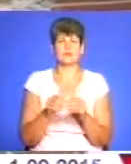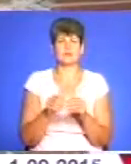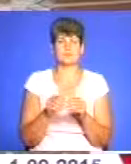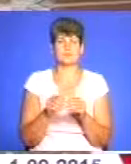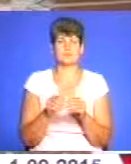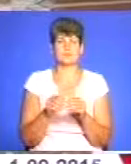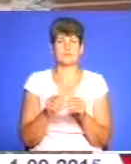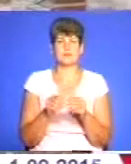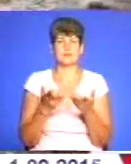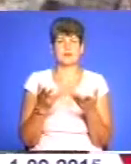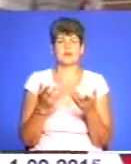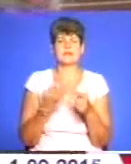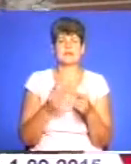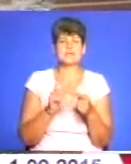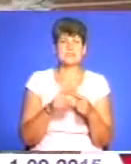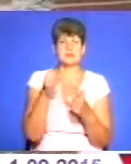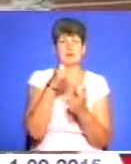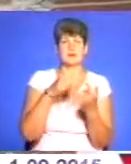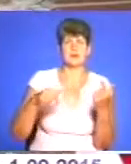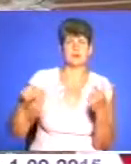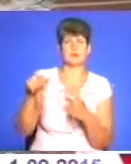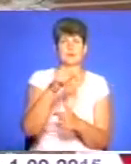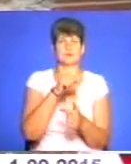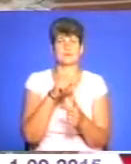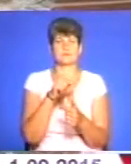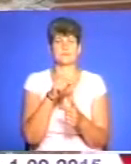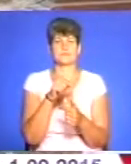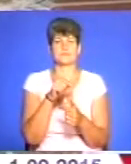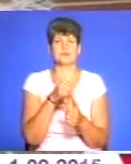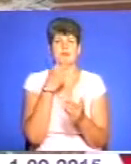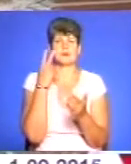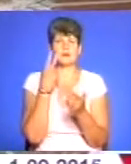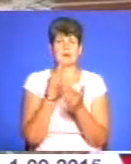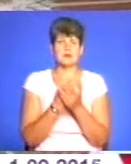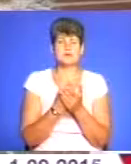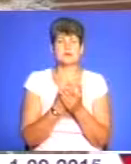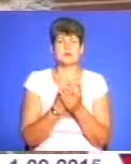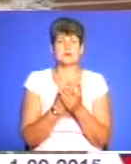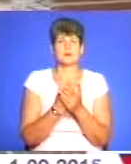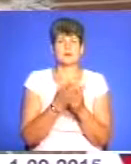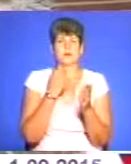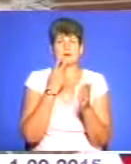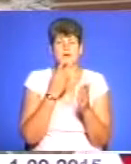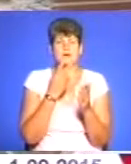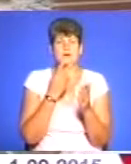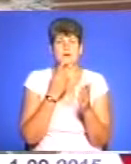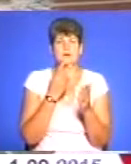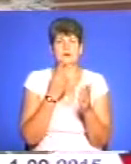композиції – це круг, стилізований круг, в якому проглядається